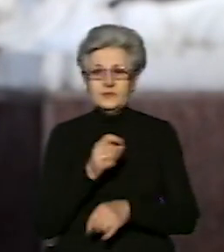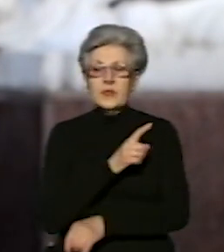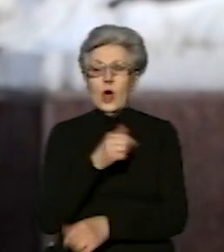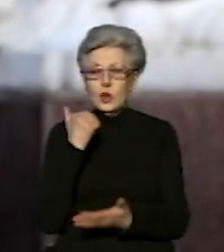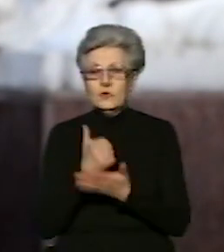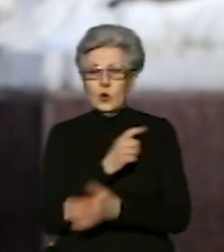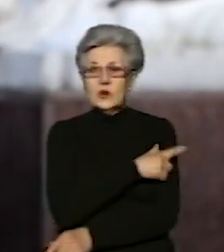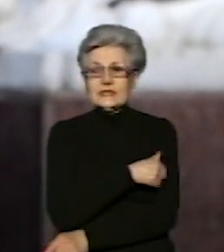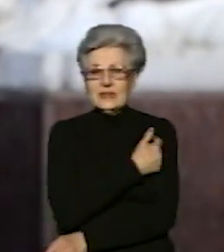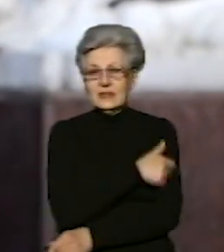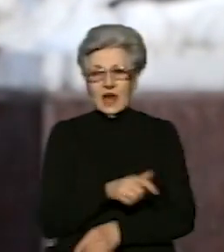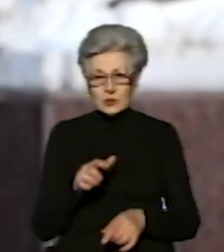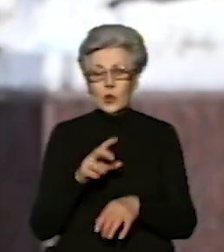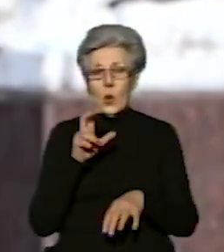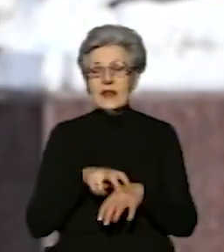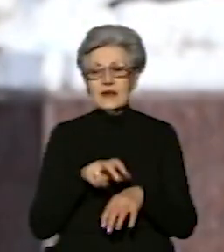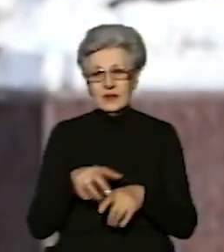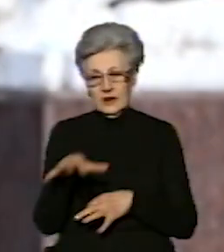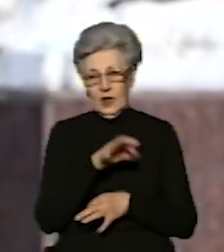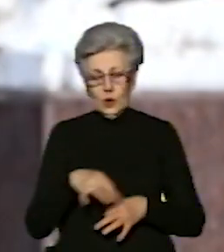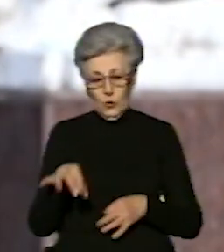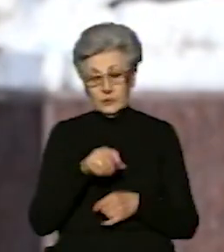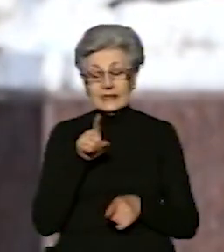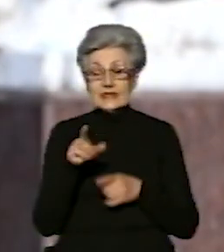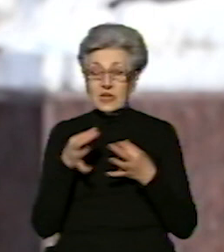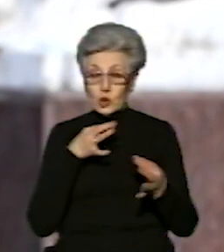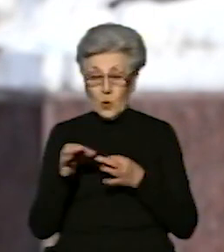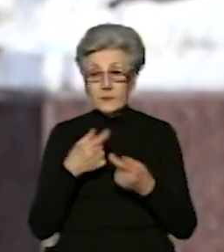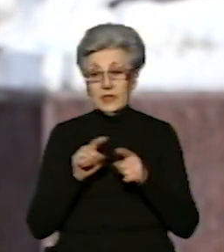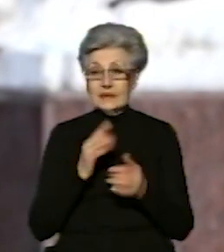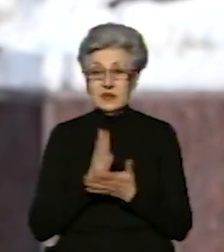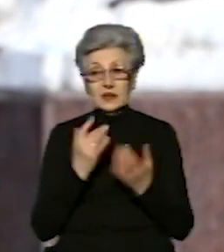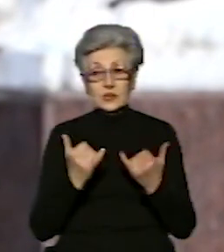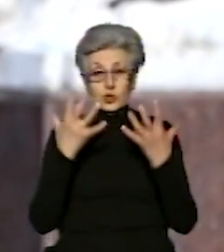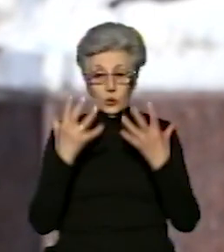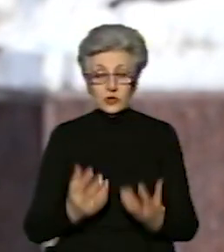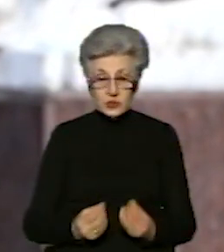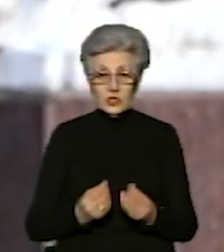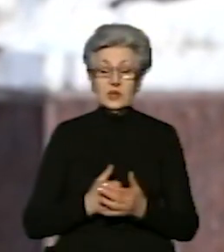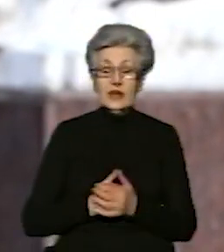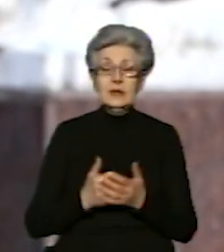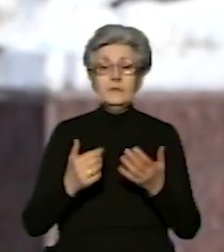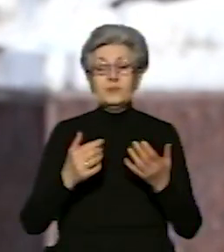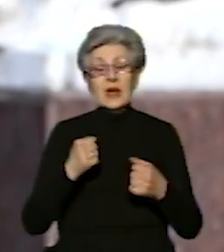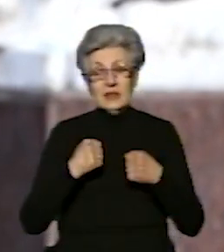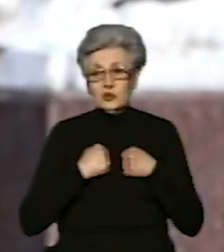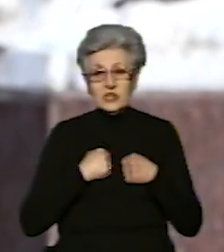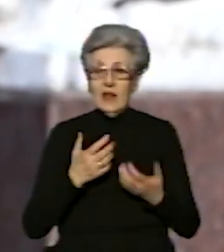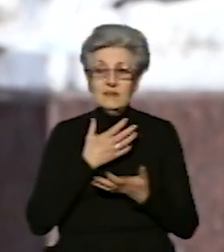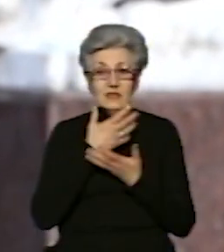лікаря в області. І з тих рекомендацій, які є на сьогоднішній день, з того бачення, які мають епідеміологи, на жаль, немає